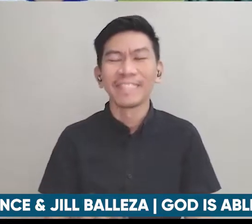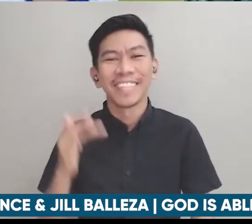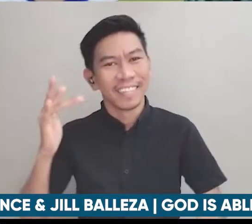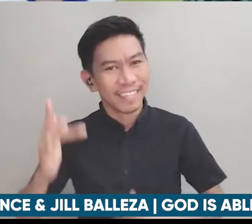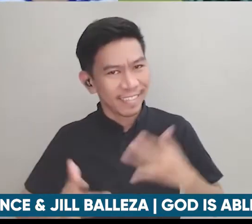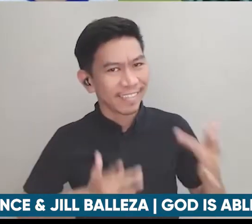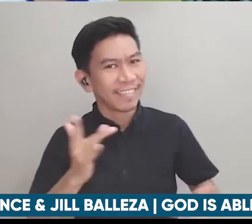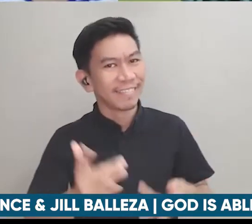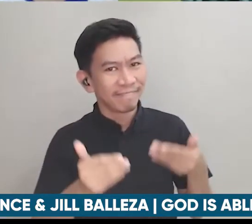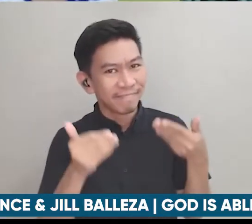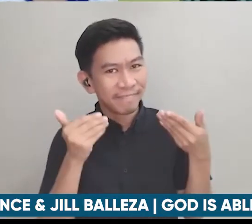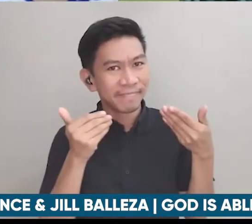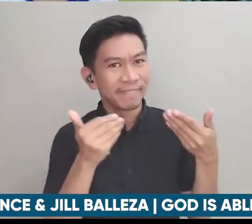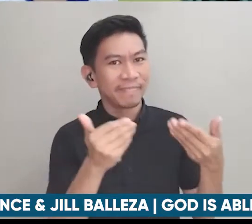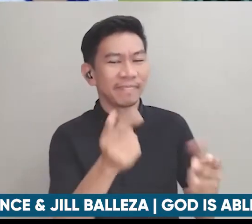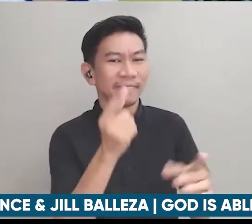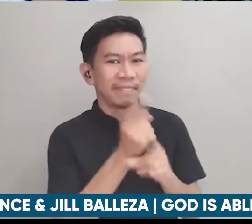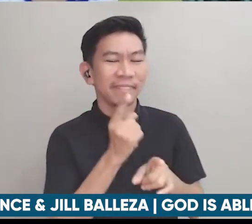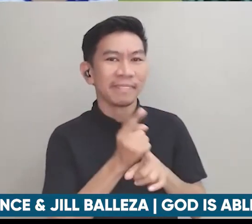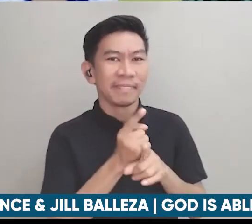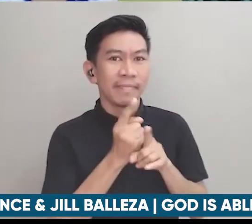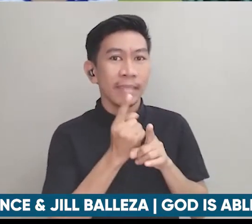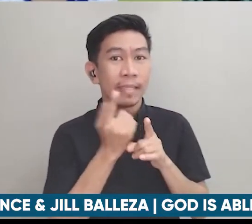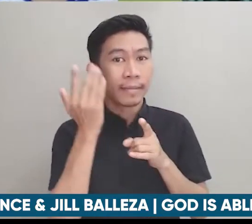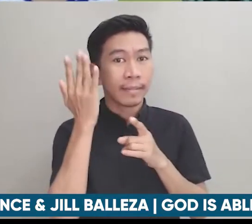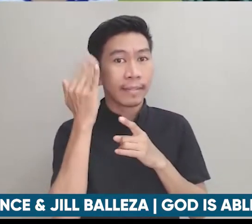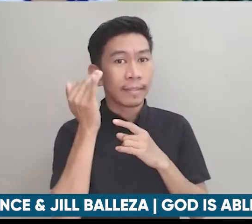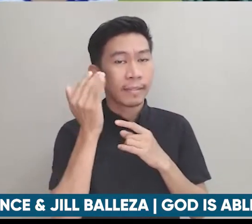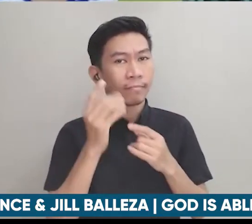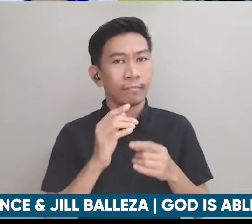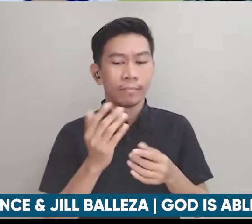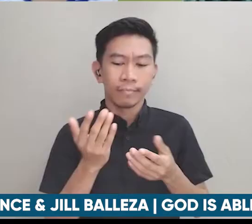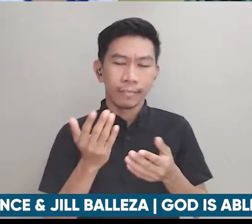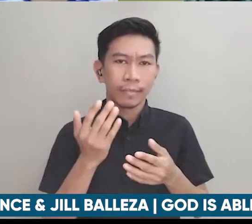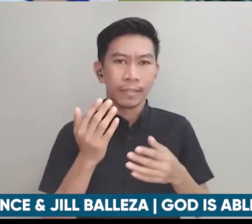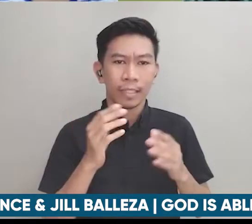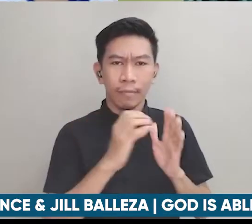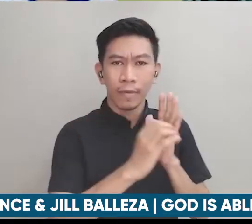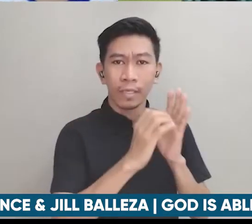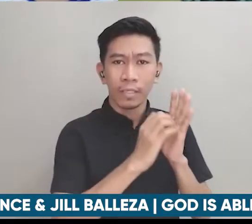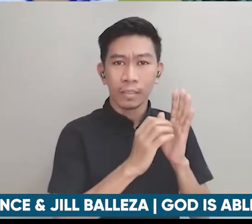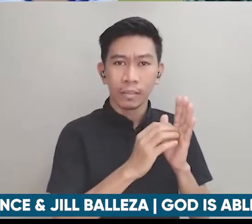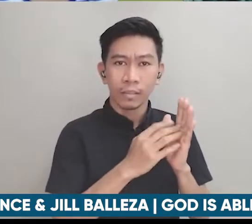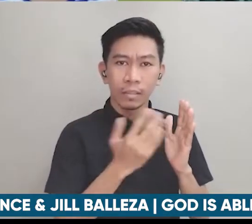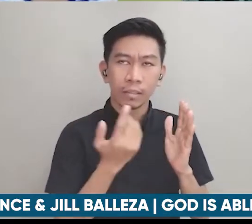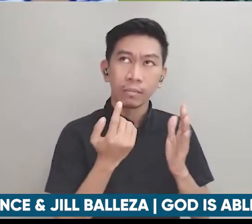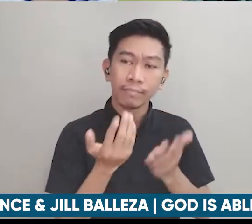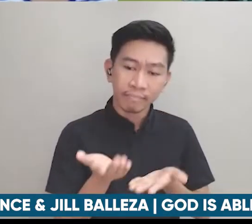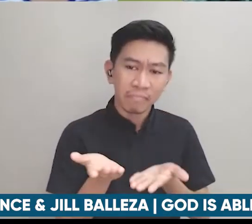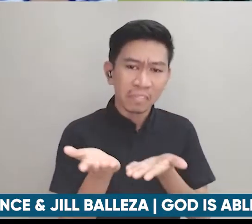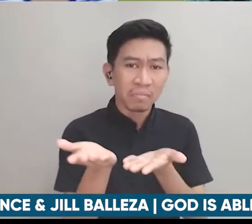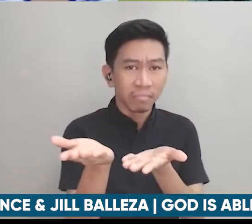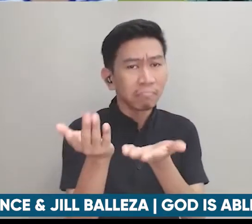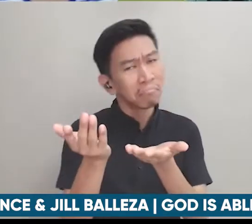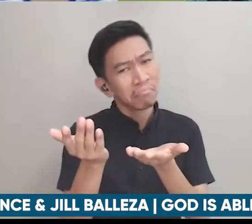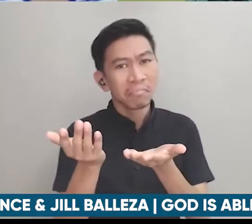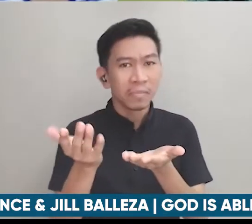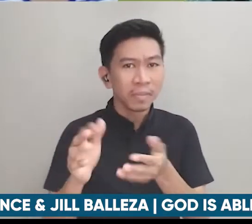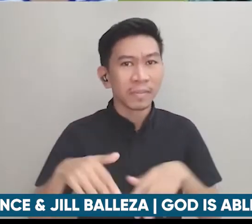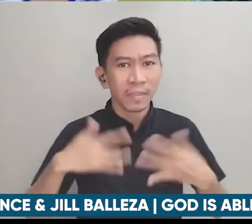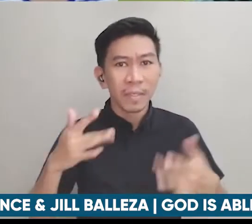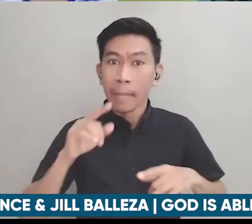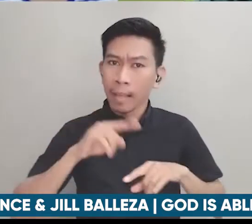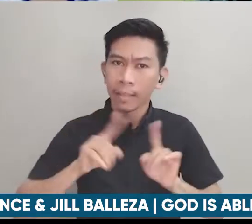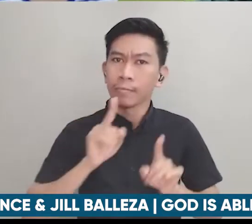dahil sabi nga hindi lang naman yun question ito ay utos at desire ng Panginoon sa atin na tayo mag-rejoice sa Kanya